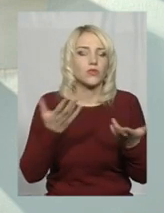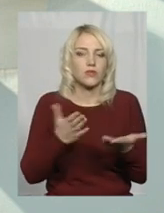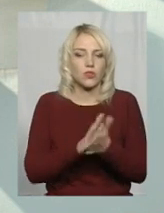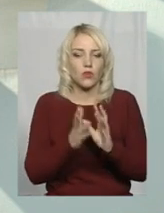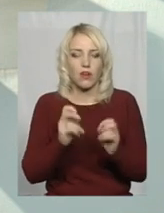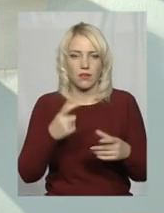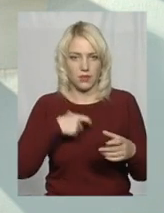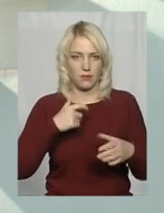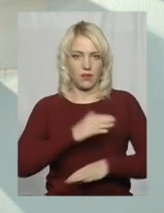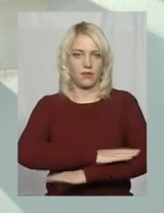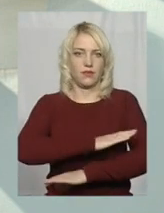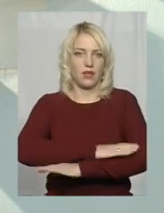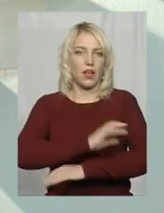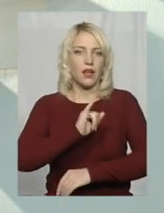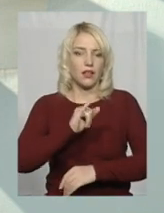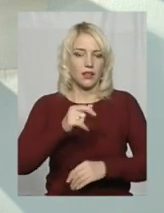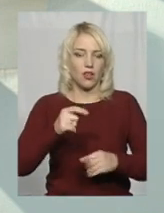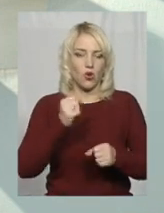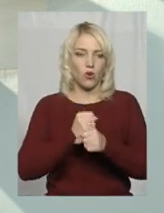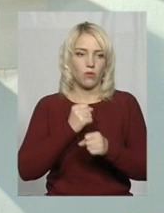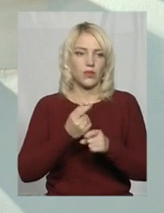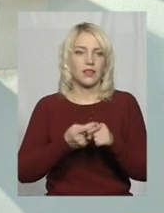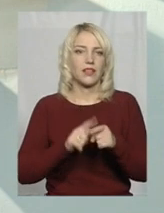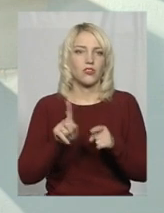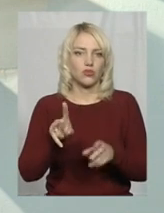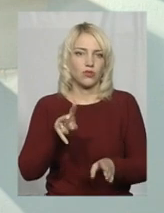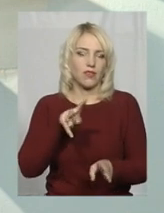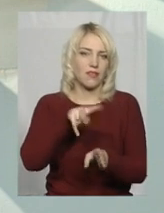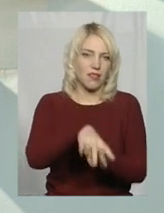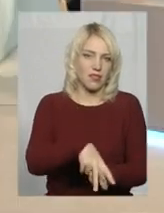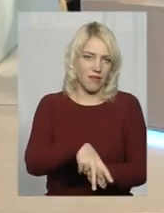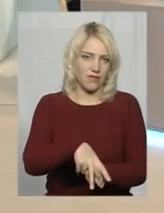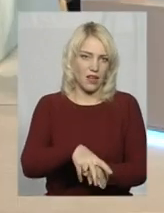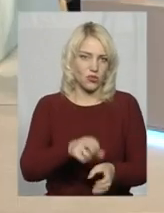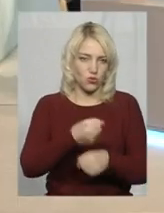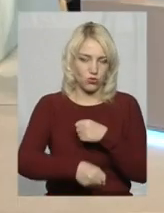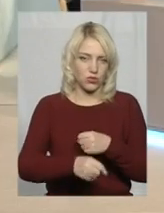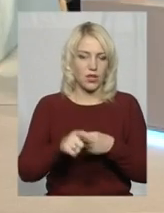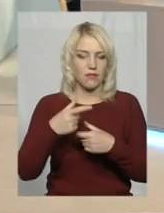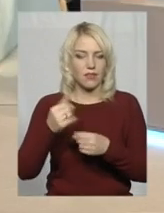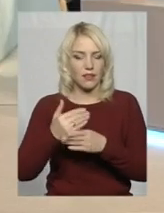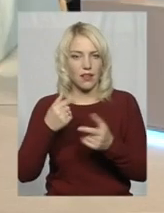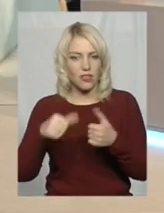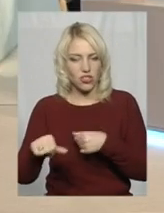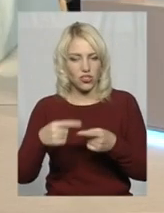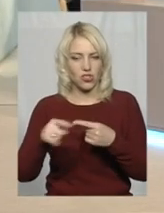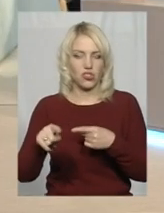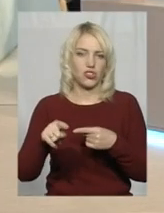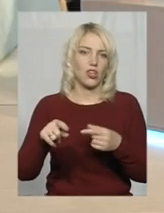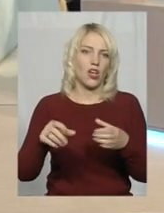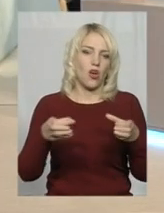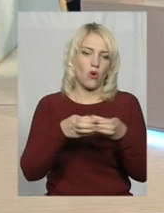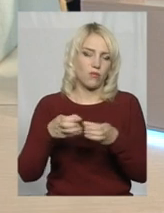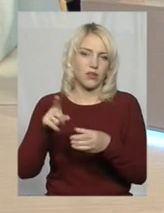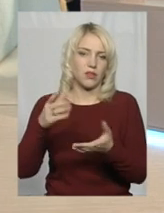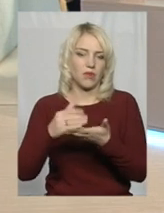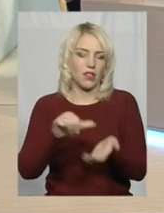поводитися. Вона робить те, що їй нав'язують. Там, де є інші компанії, там є наркотики, випивка. І